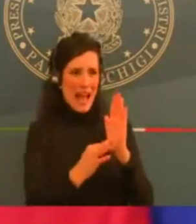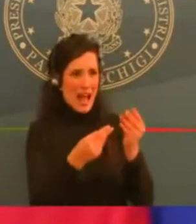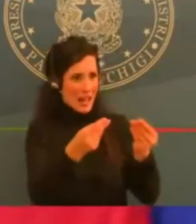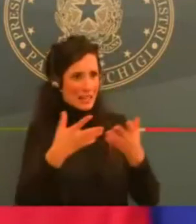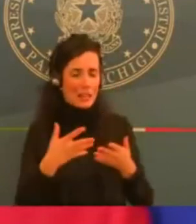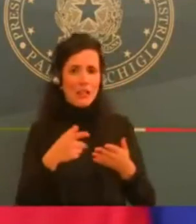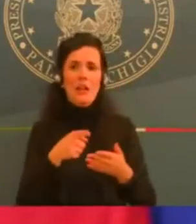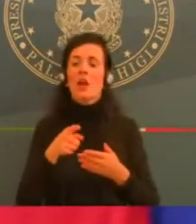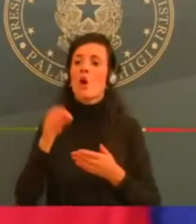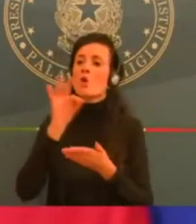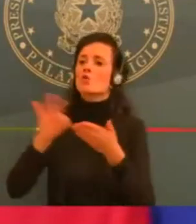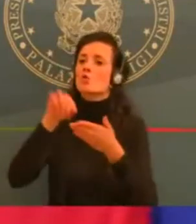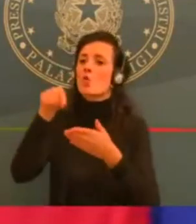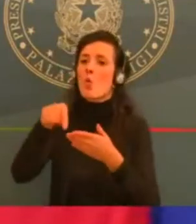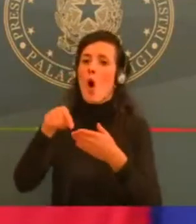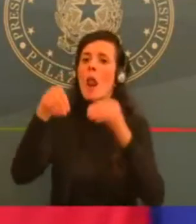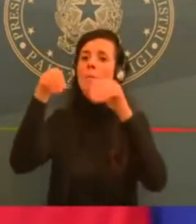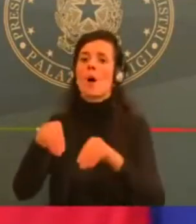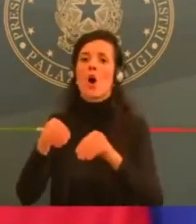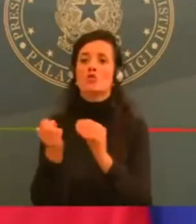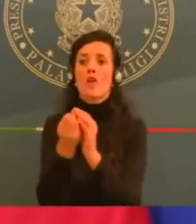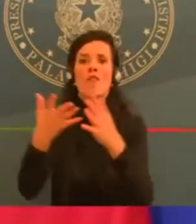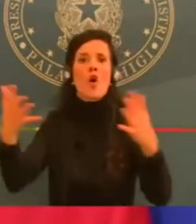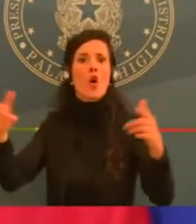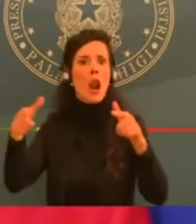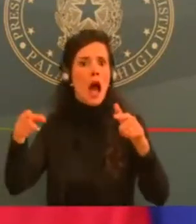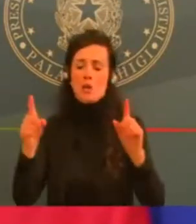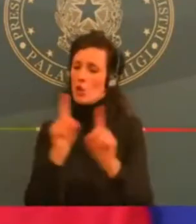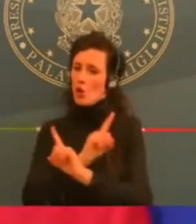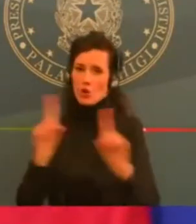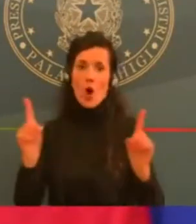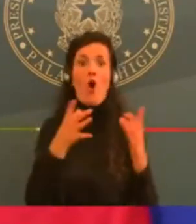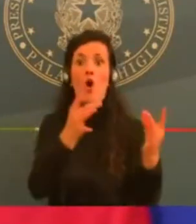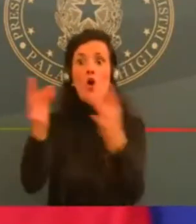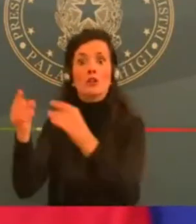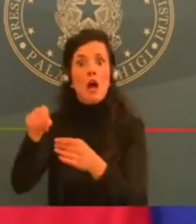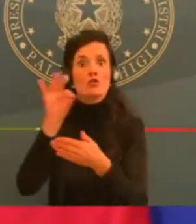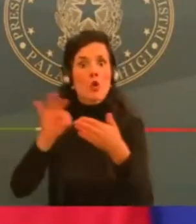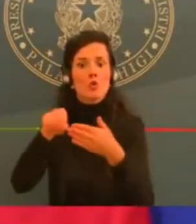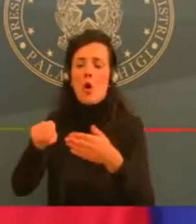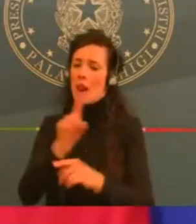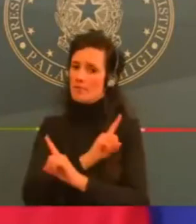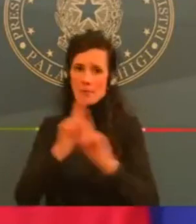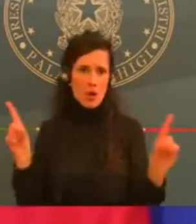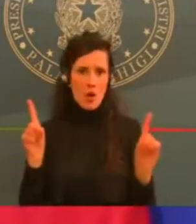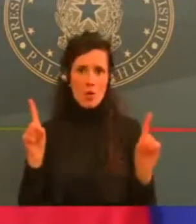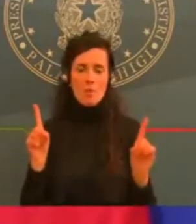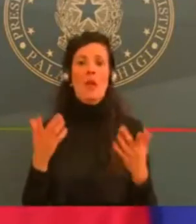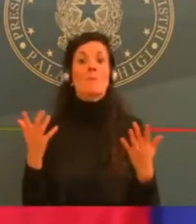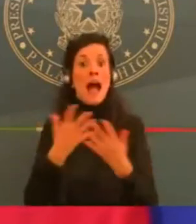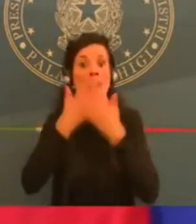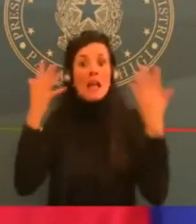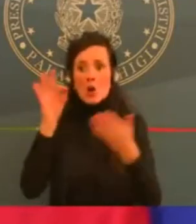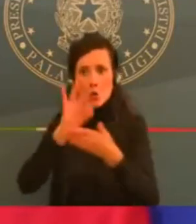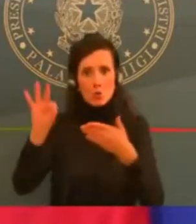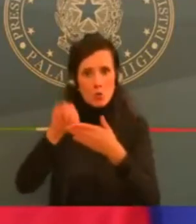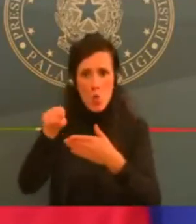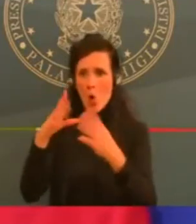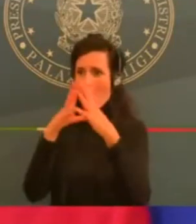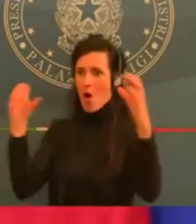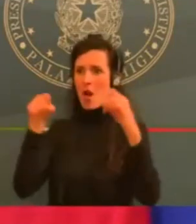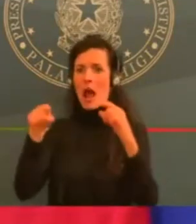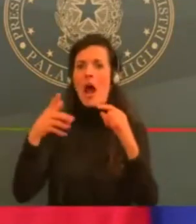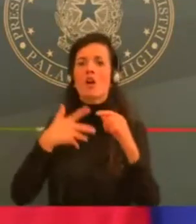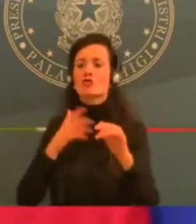disciplinato con un'organizzazione flessibile che tenga conto delle realtà, delle esigenze locali, anche